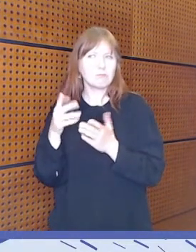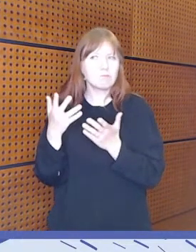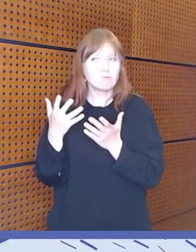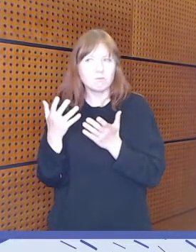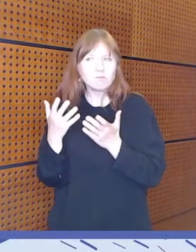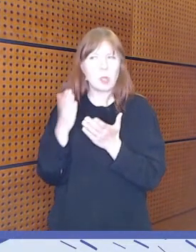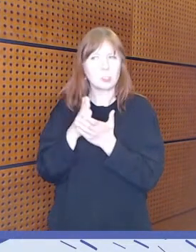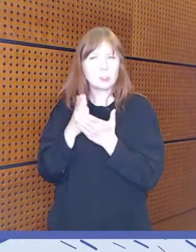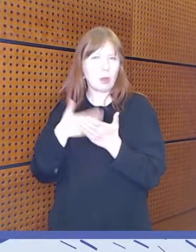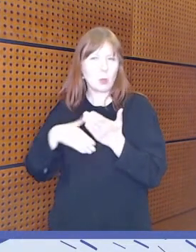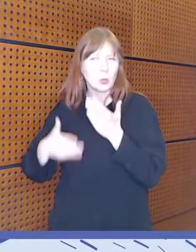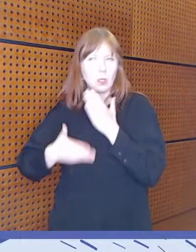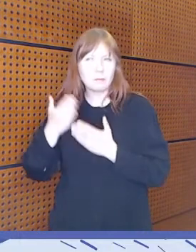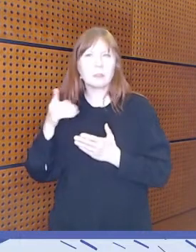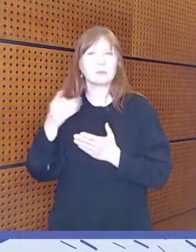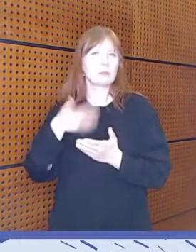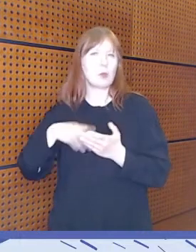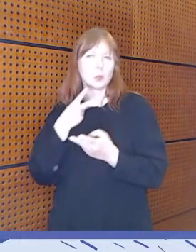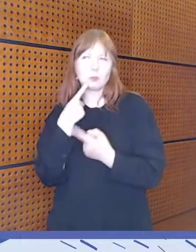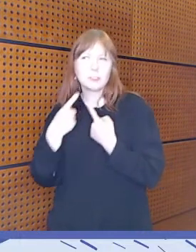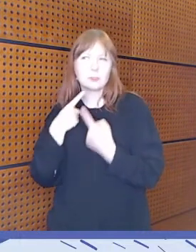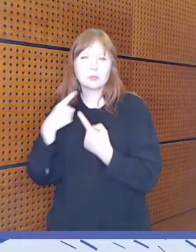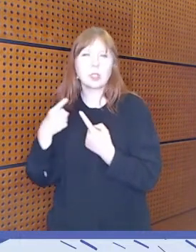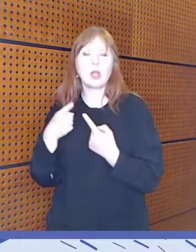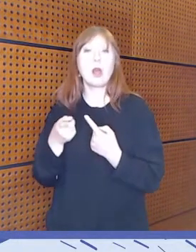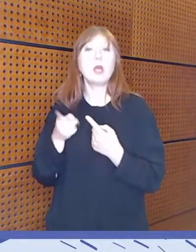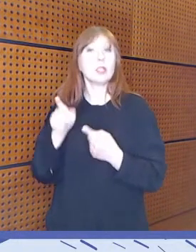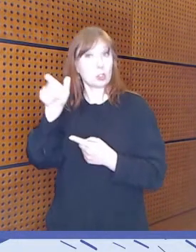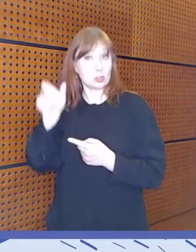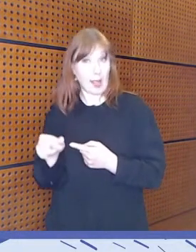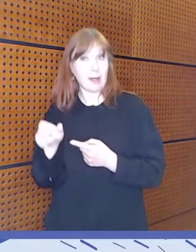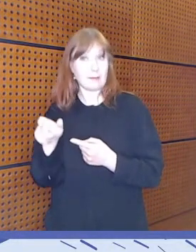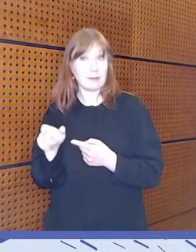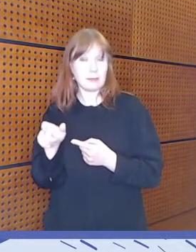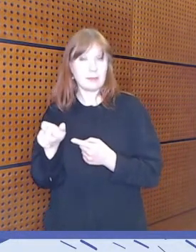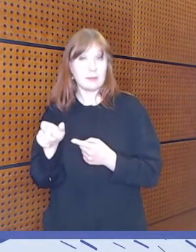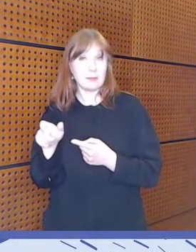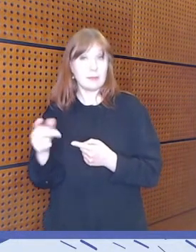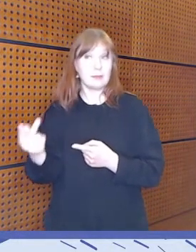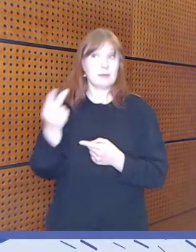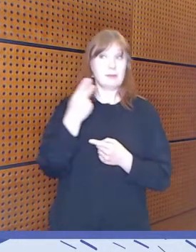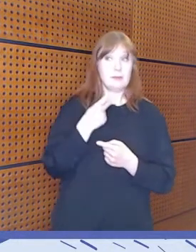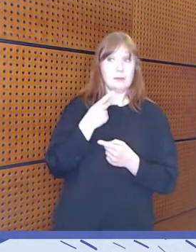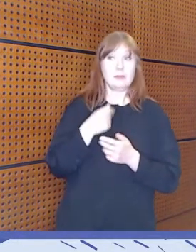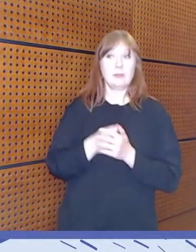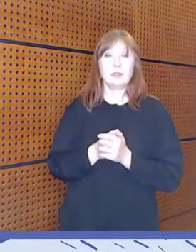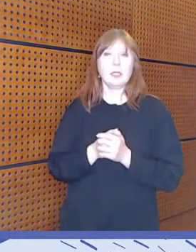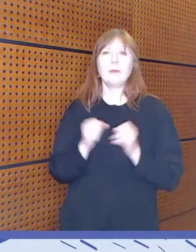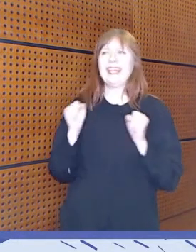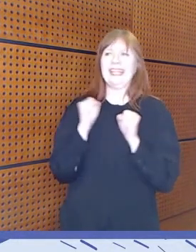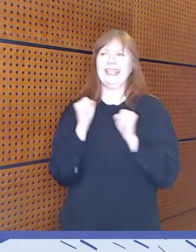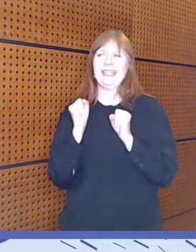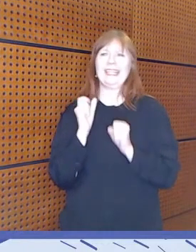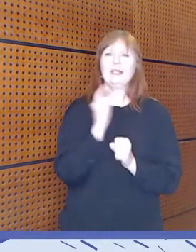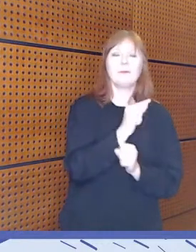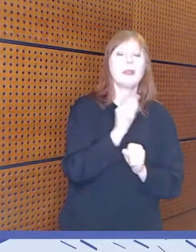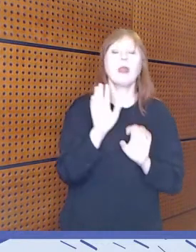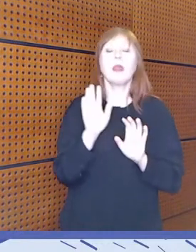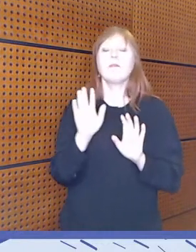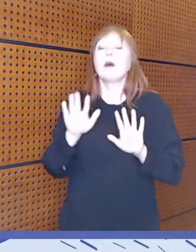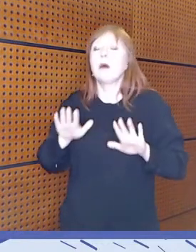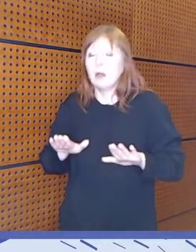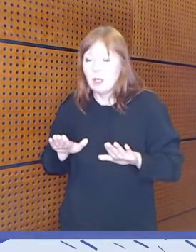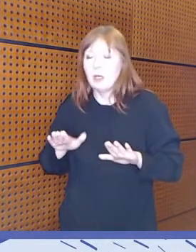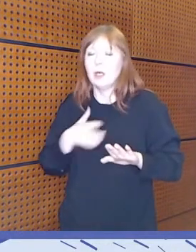tai haluaisitko keskustella niistä. Tai jos hän itse esittää ja lähestyy asialla sua, niin ei olla liian kiireisiä, vaan koitetaan pysähtyä sen